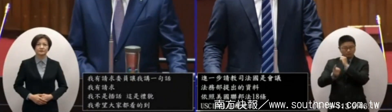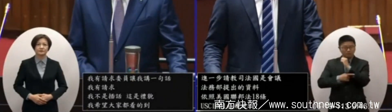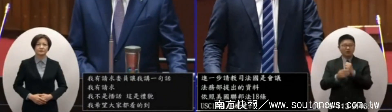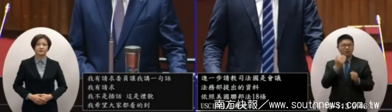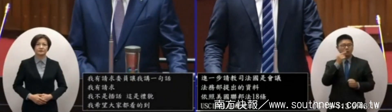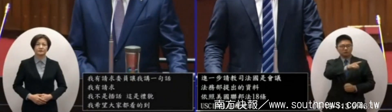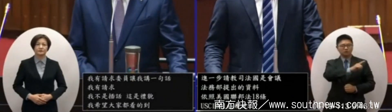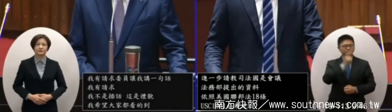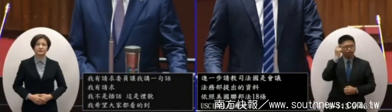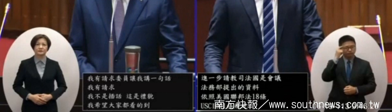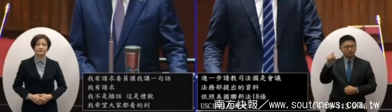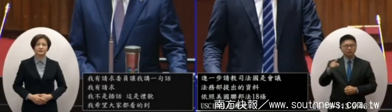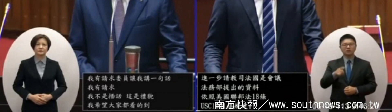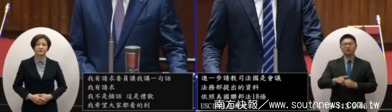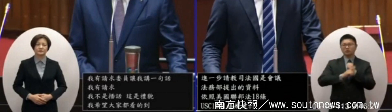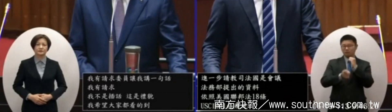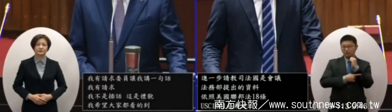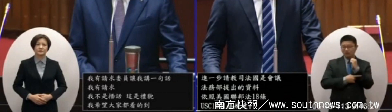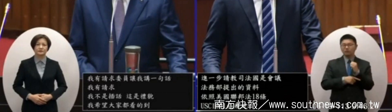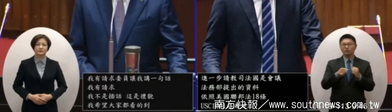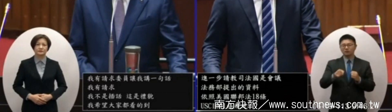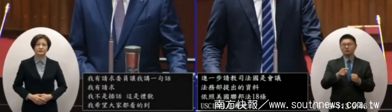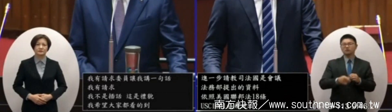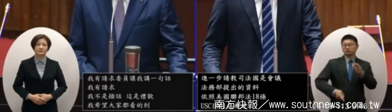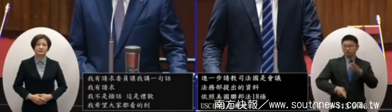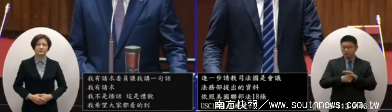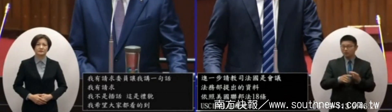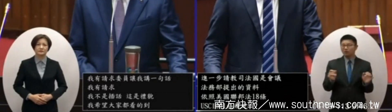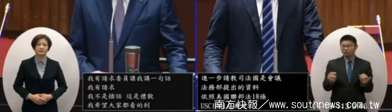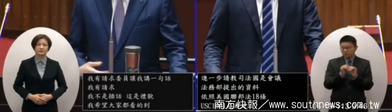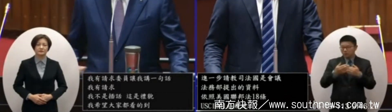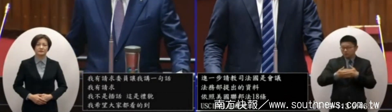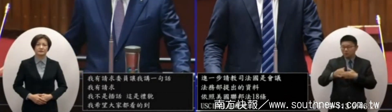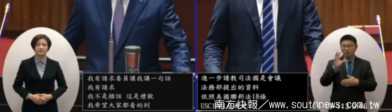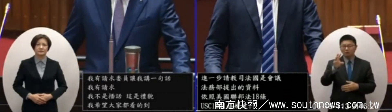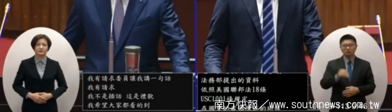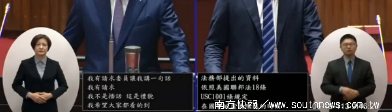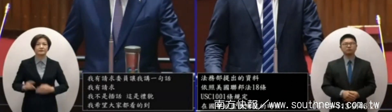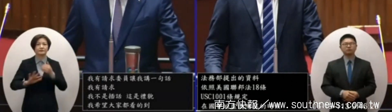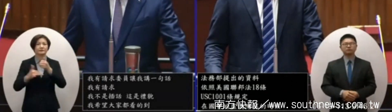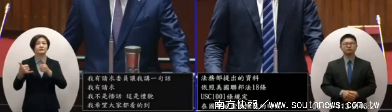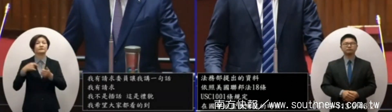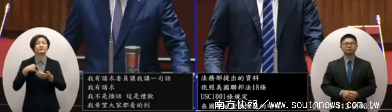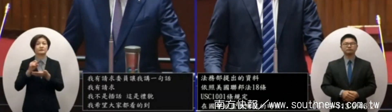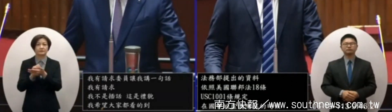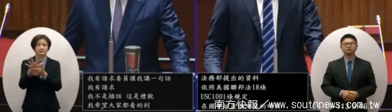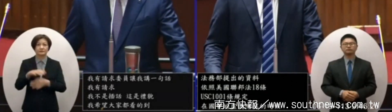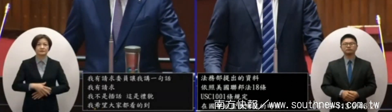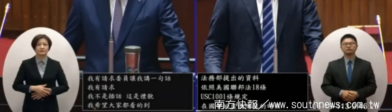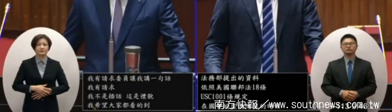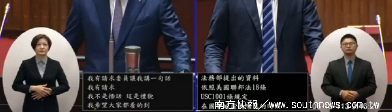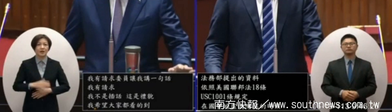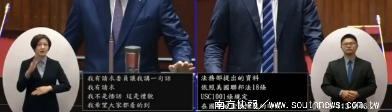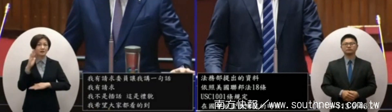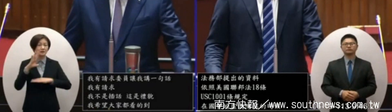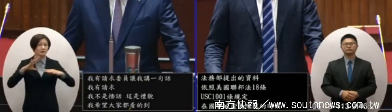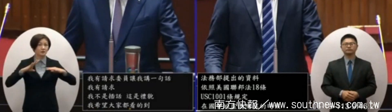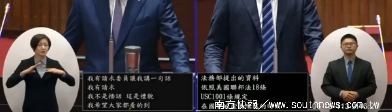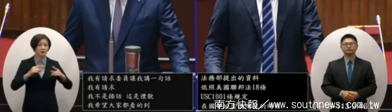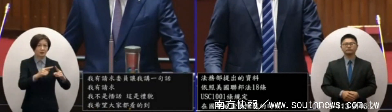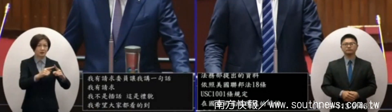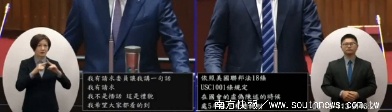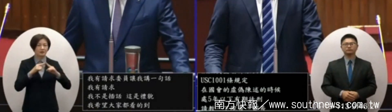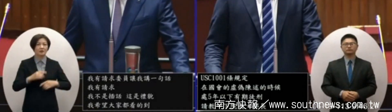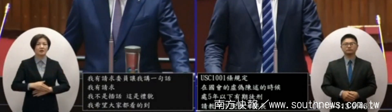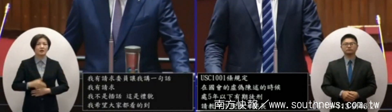你們的標準有沒有違反法律明確性有沒有違反政黨法律程序任何政府官員在這個